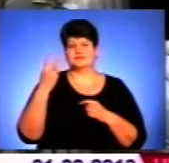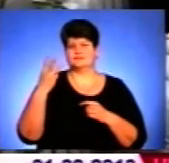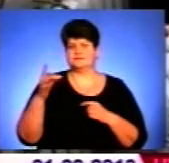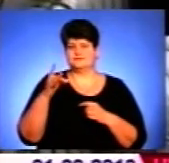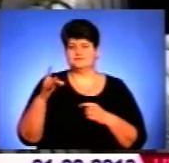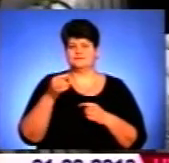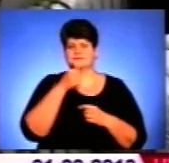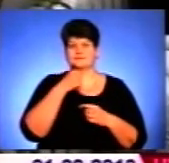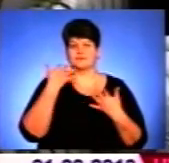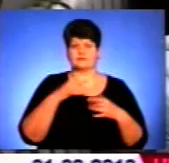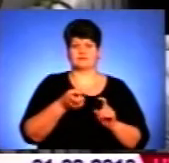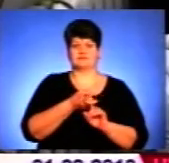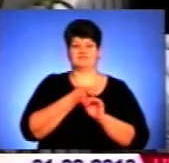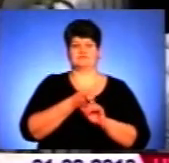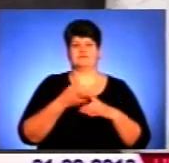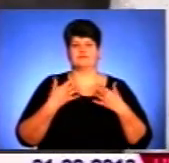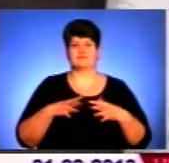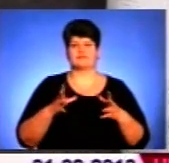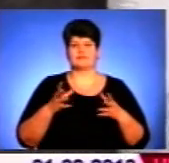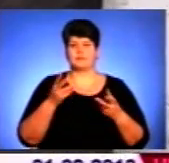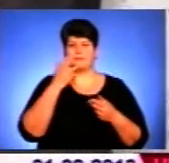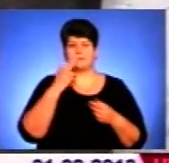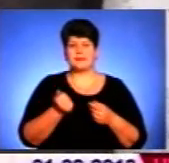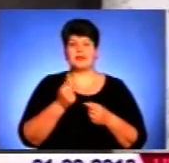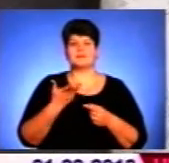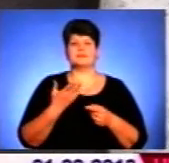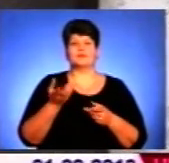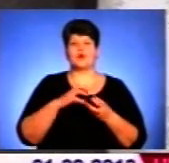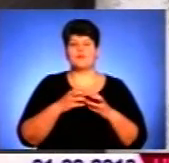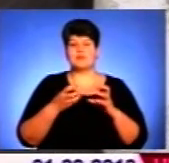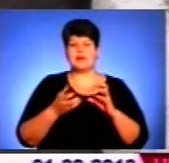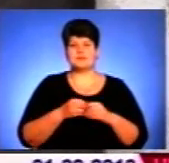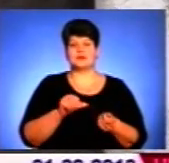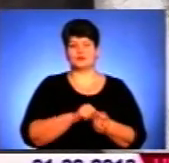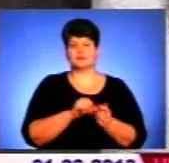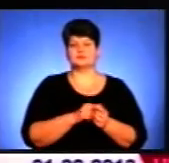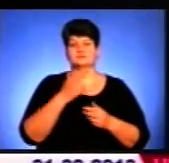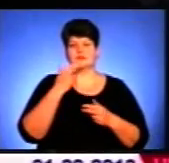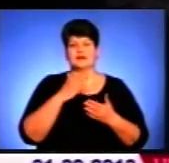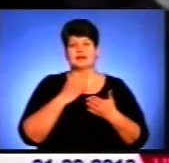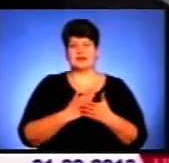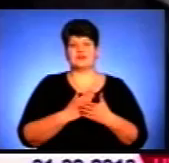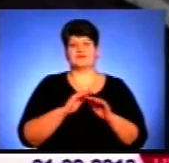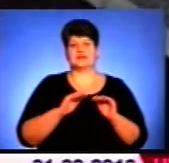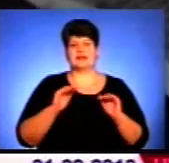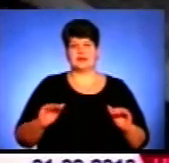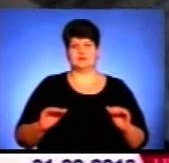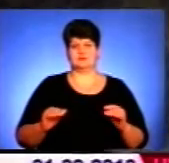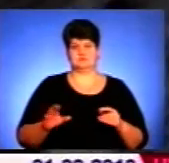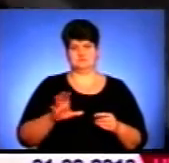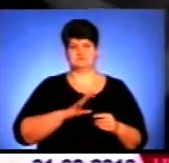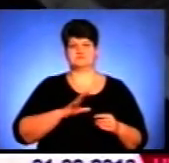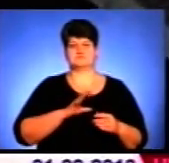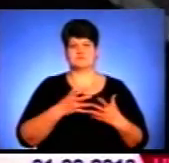Все залежить від їх різновиду, кажуть лікарі. Попри стереотипи, часто проблеми з наркотиками виникають у дітей із заможних сімей, які